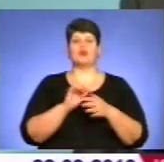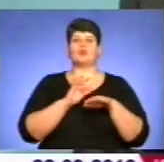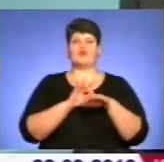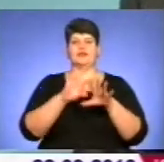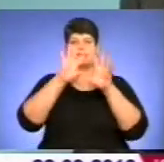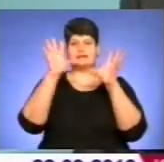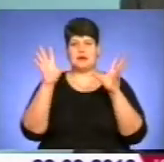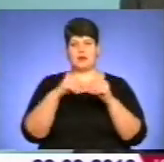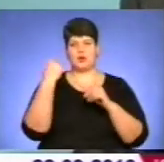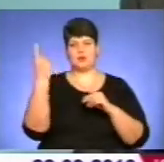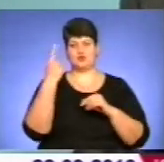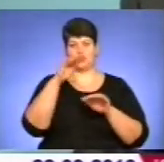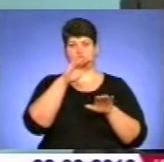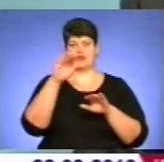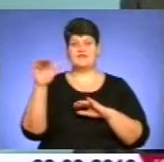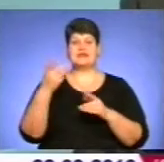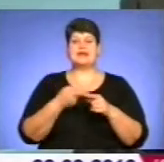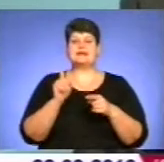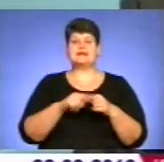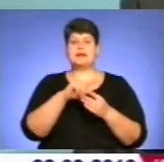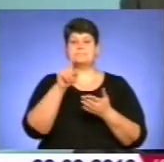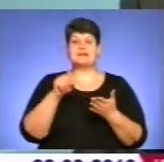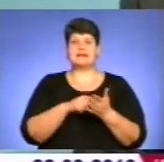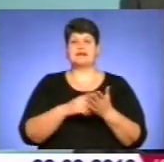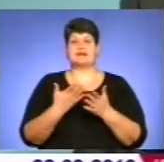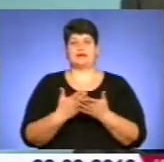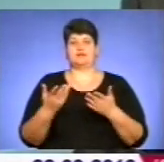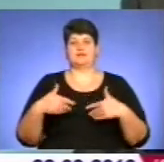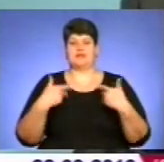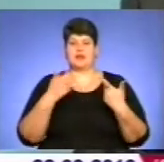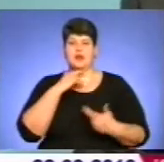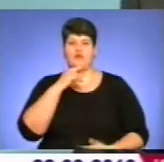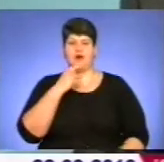загальнообласному рівні. Тому це питання, яке приваталося до нього увагу.